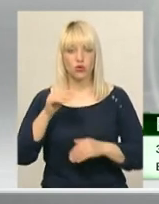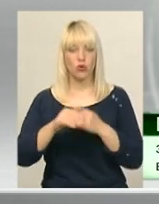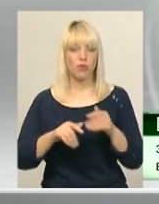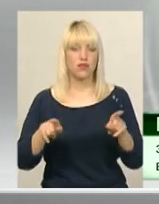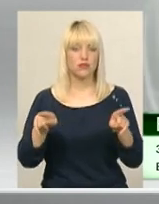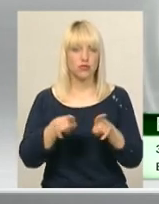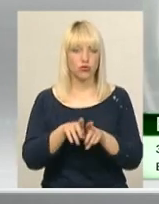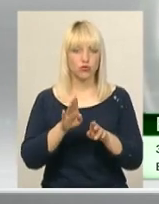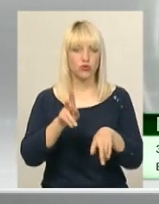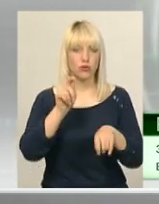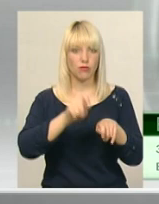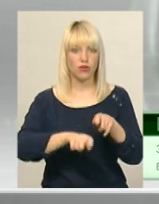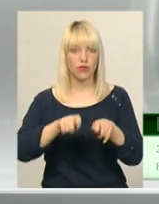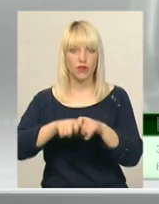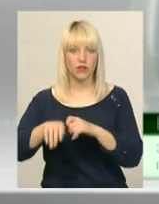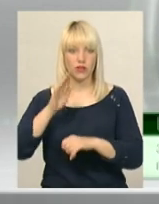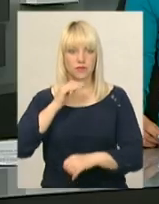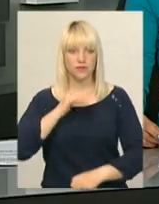мікробіологічні показники.